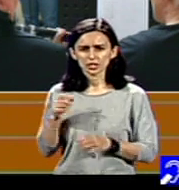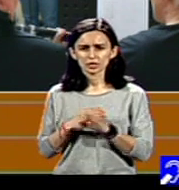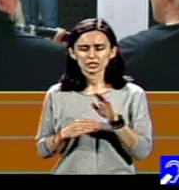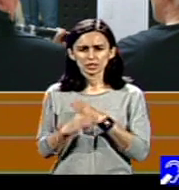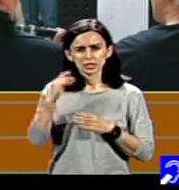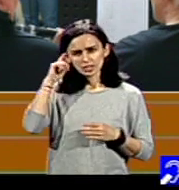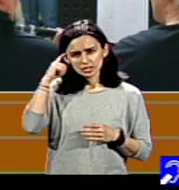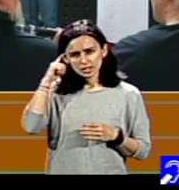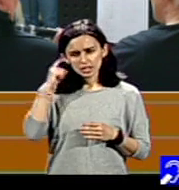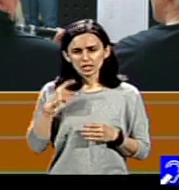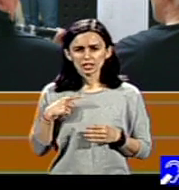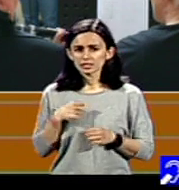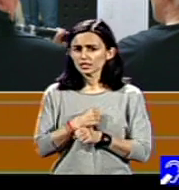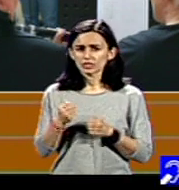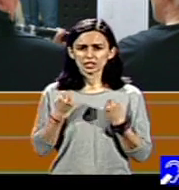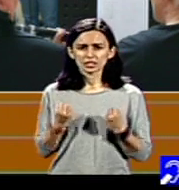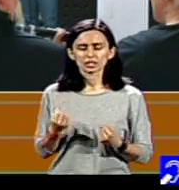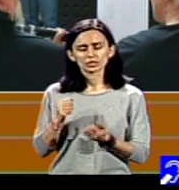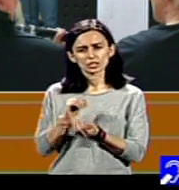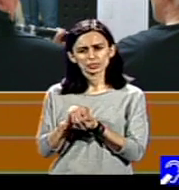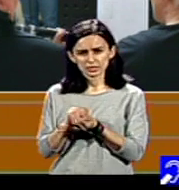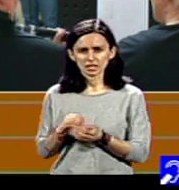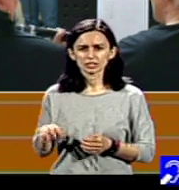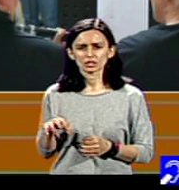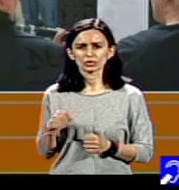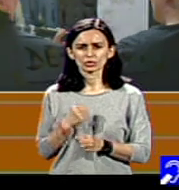intelectuale să reușească și îl păstreze.